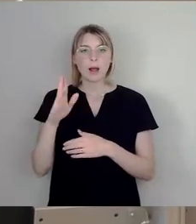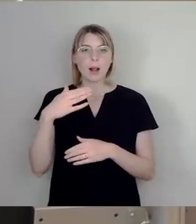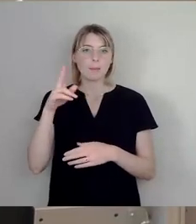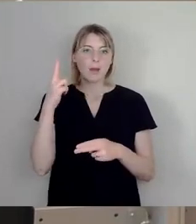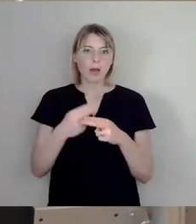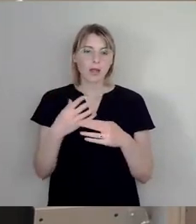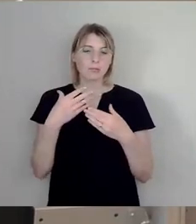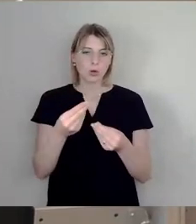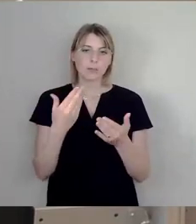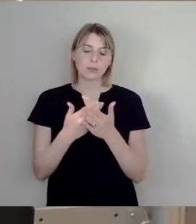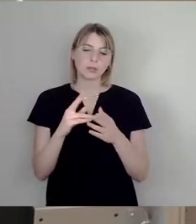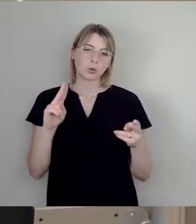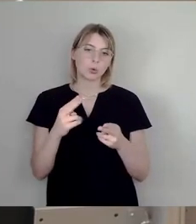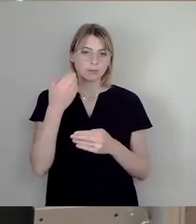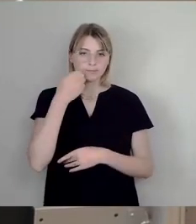Danke.